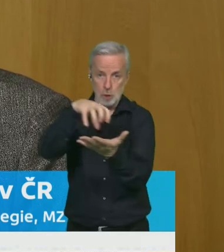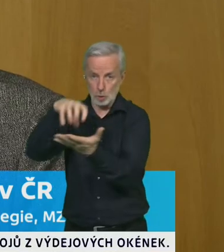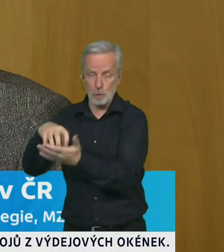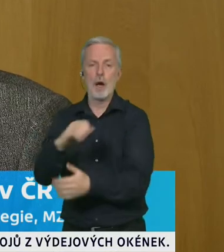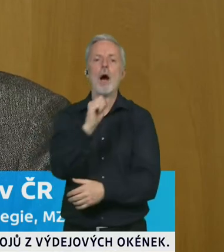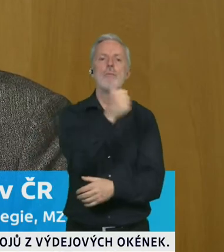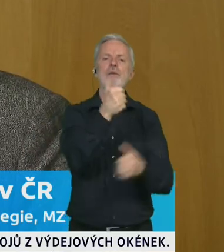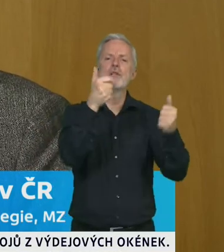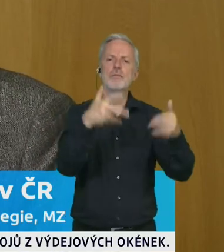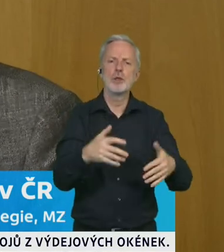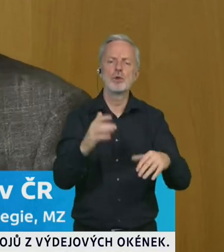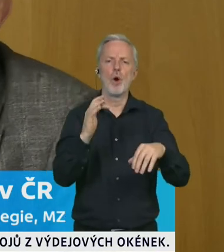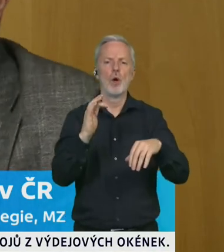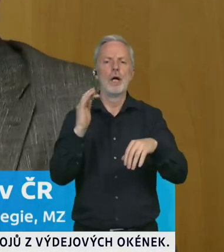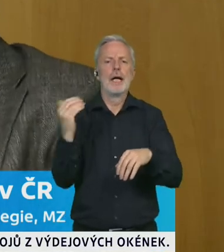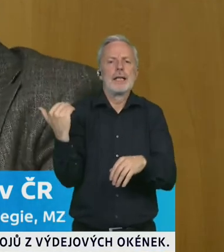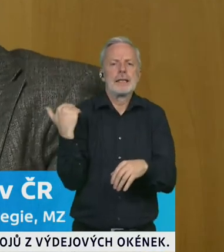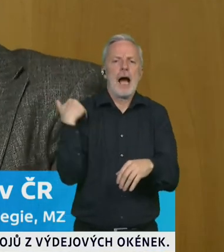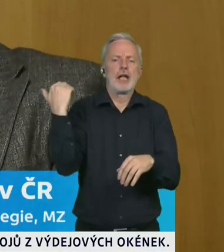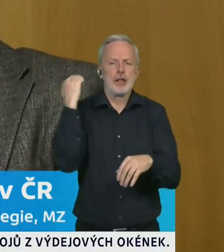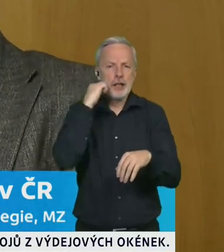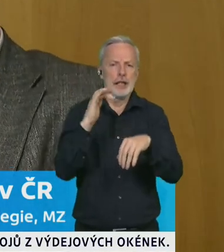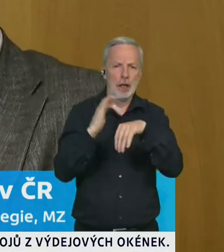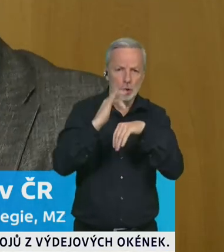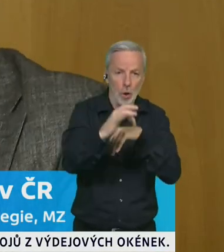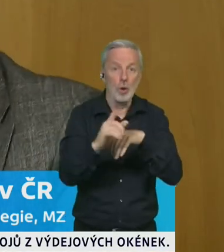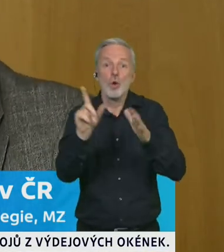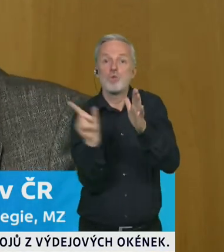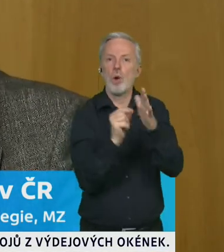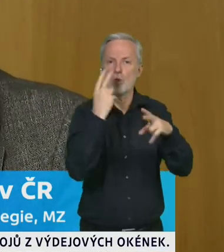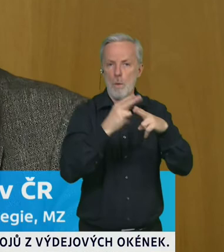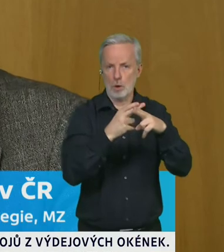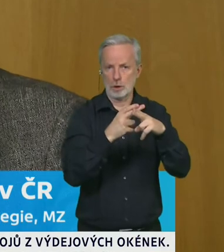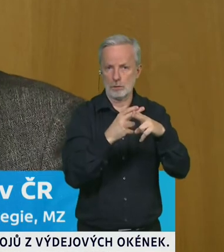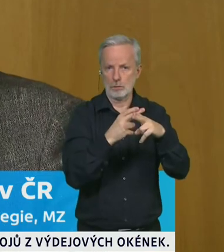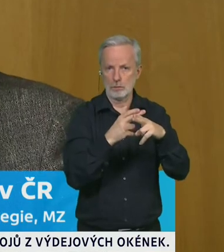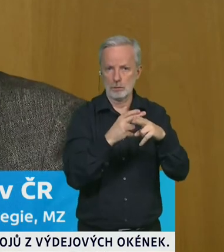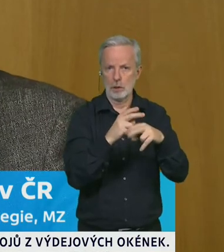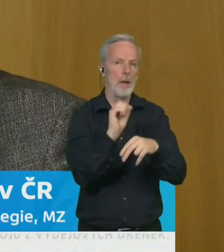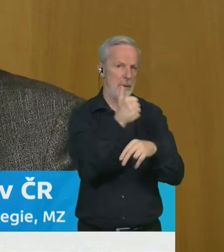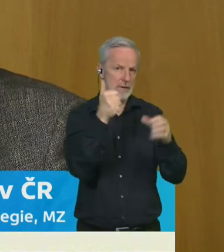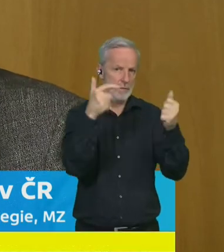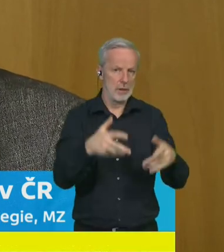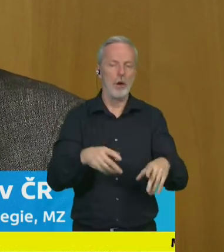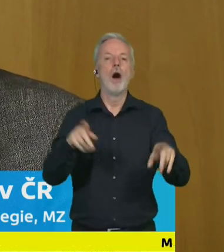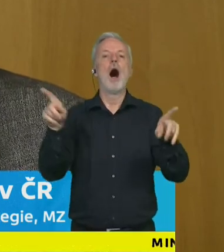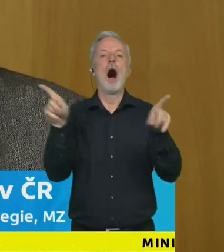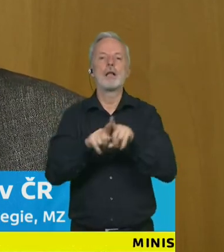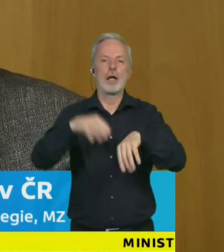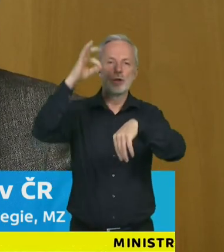s komorby se dalšími sdílenými o nemocnění a je tam kritická zdravotnická infrastruktura